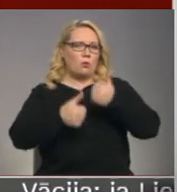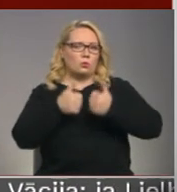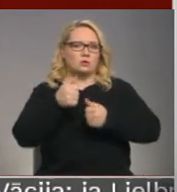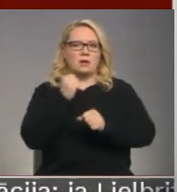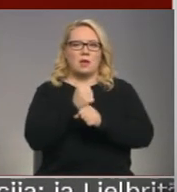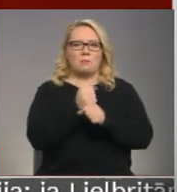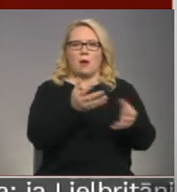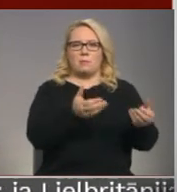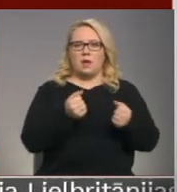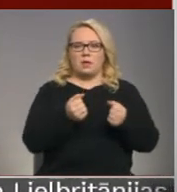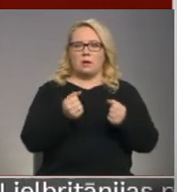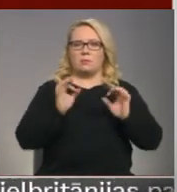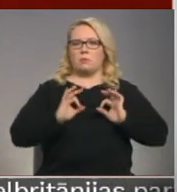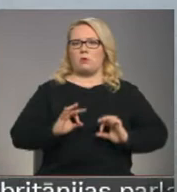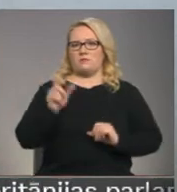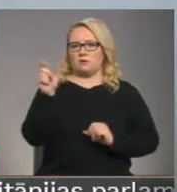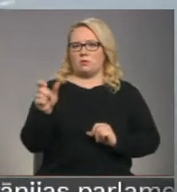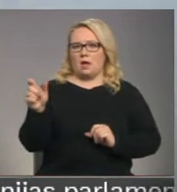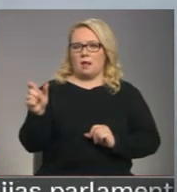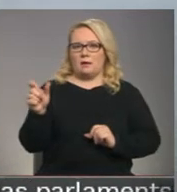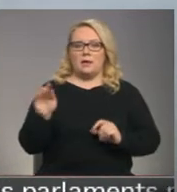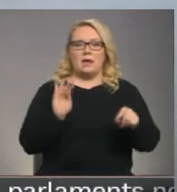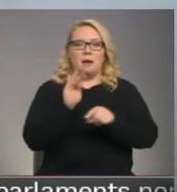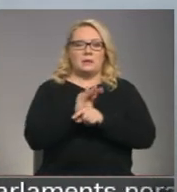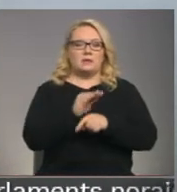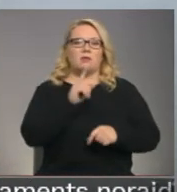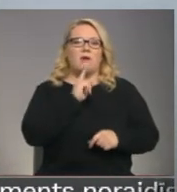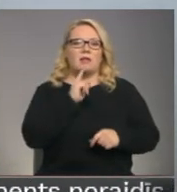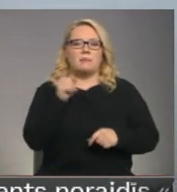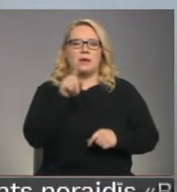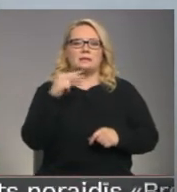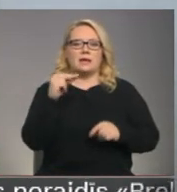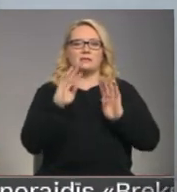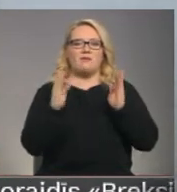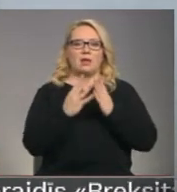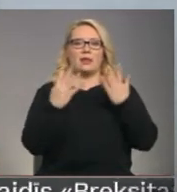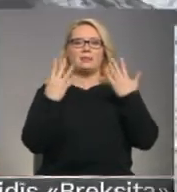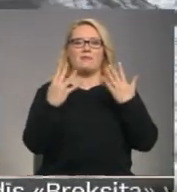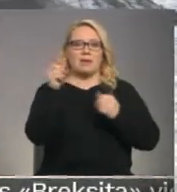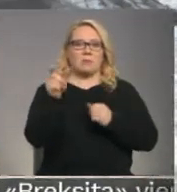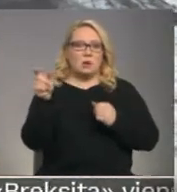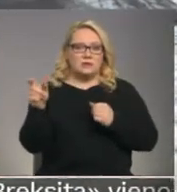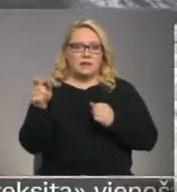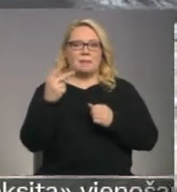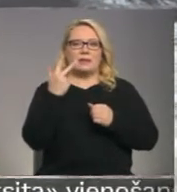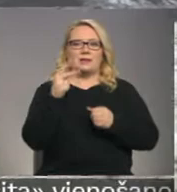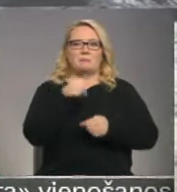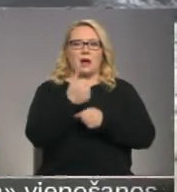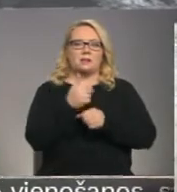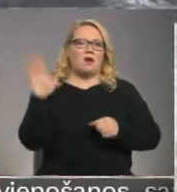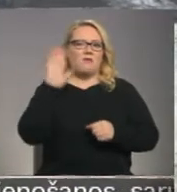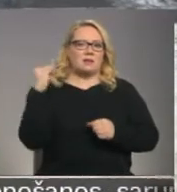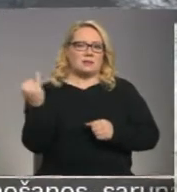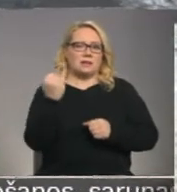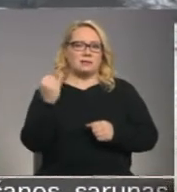darbā pieņemt profesionāļi. Jā piebilst, ka no Liepājas saiz valdes deviņiem locekļiem trīs pārstāv valsts intereses.